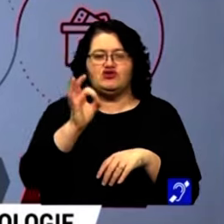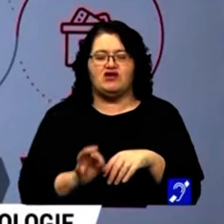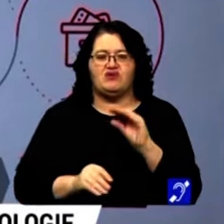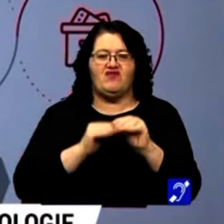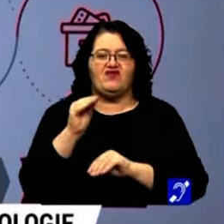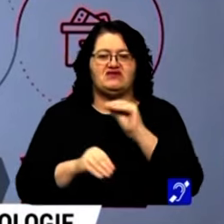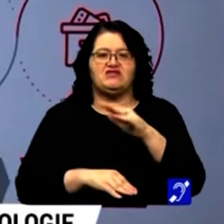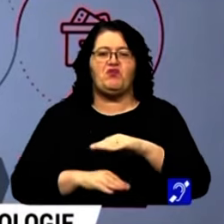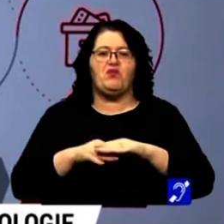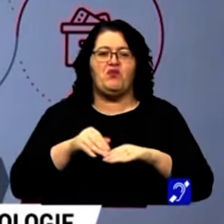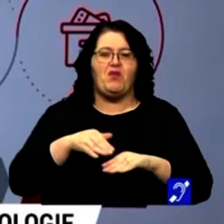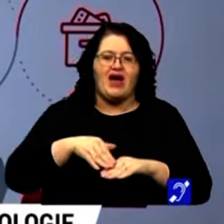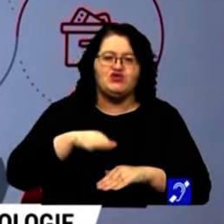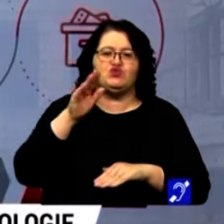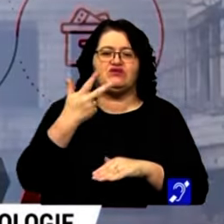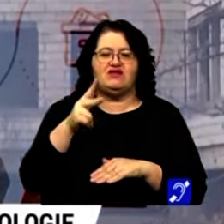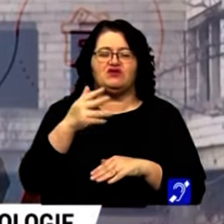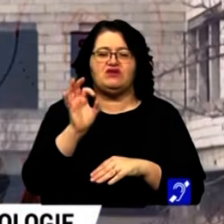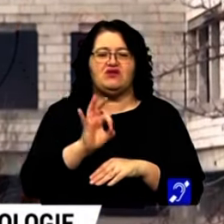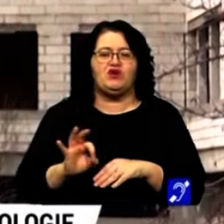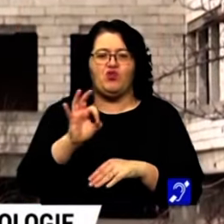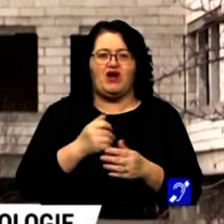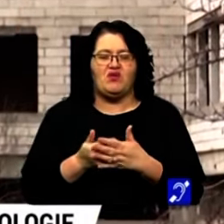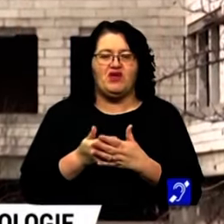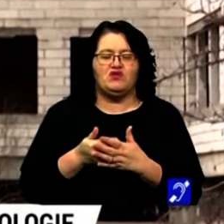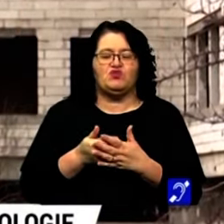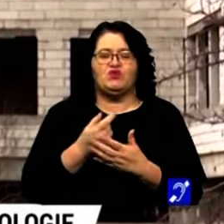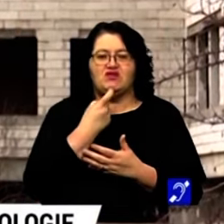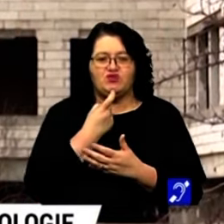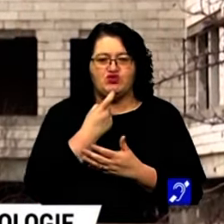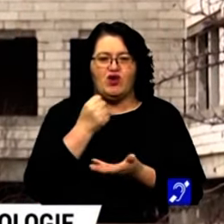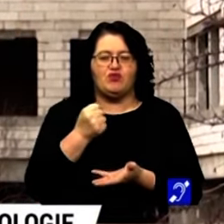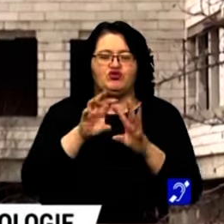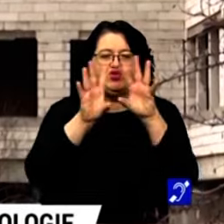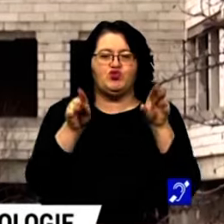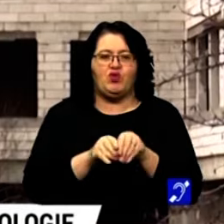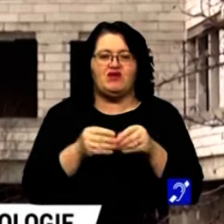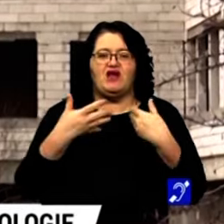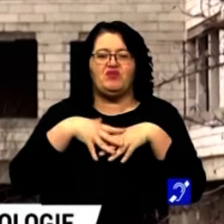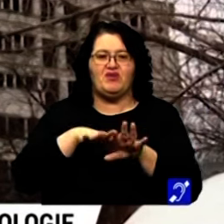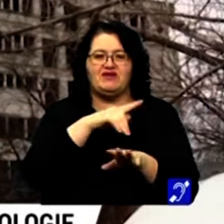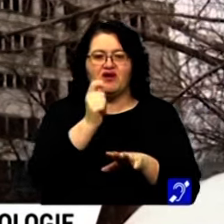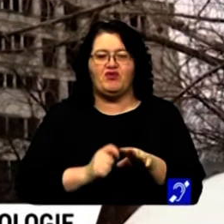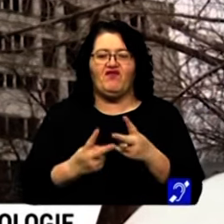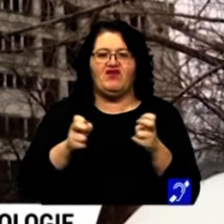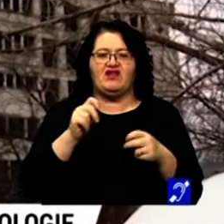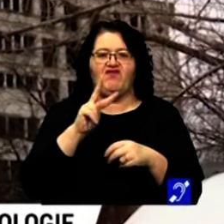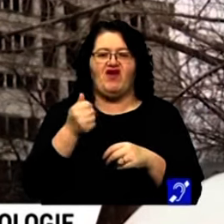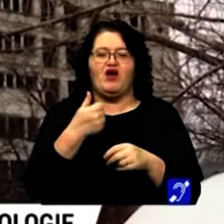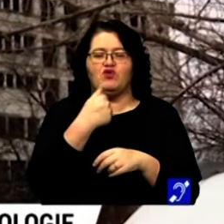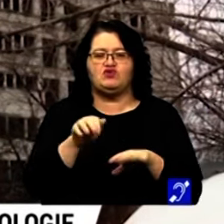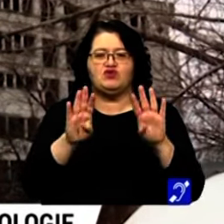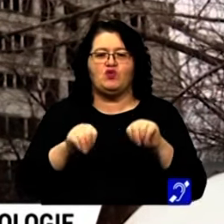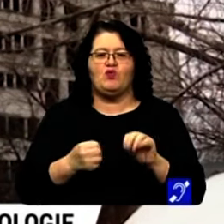investițiile mai mari de 300 de milioane. Pentru Institutul din Timișoara, bugetul total pentru implementarea proiectului fără TVA iese de